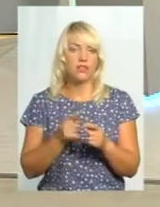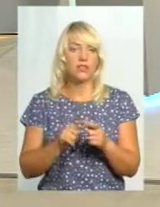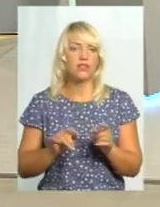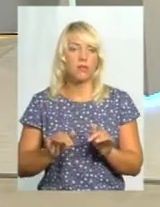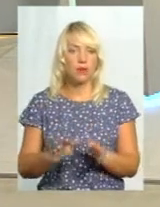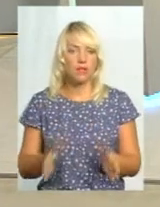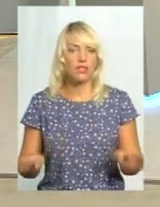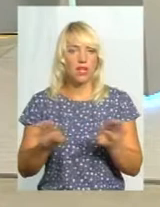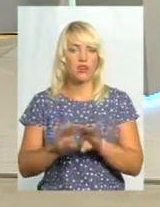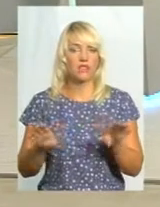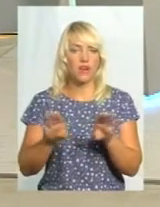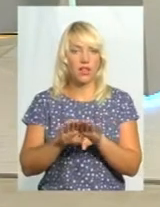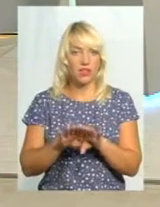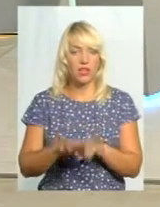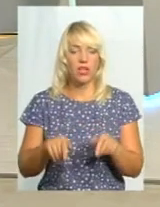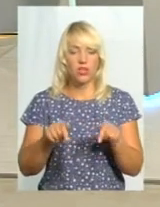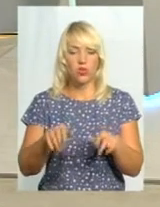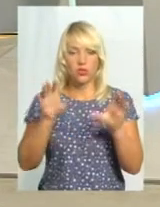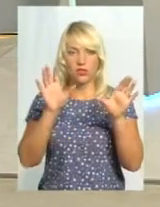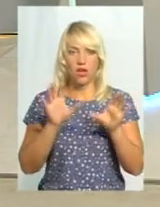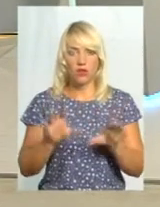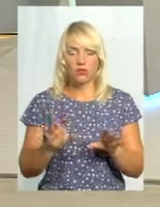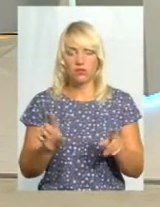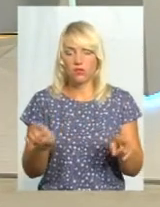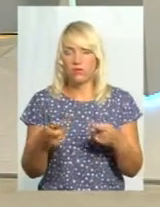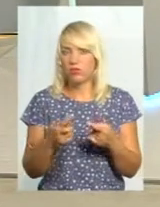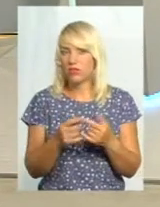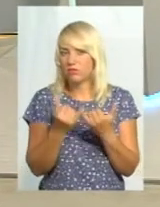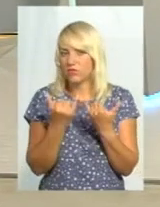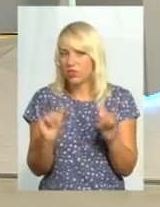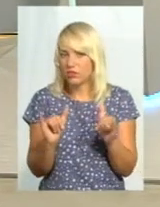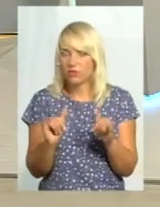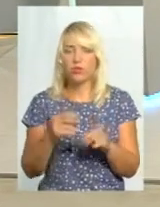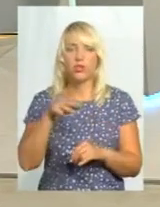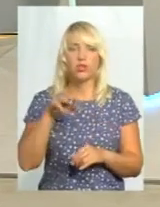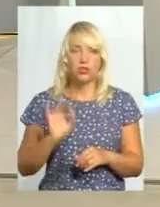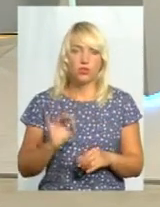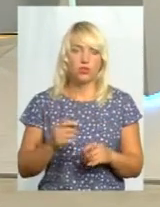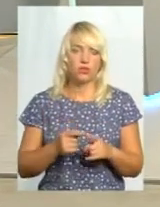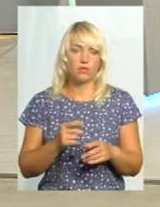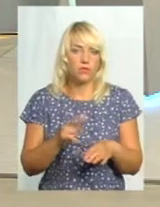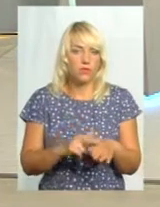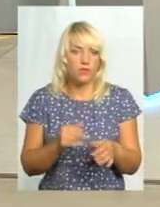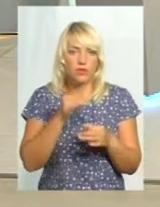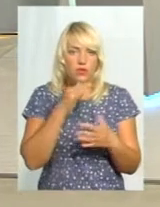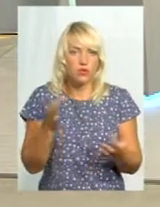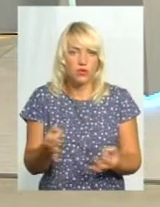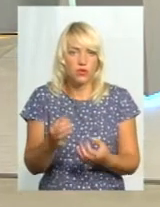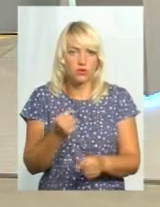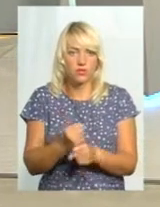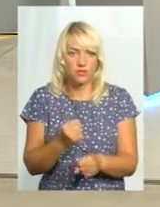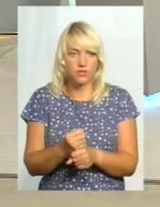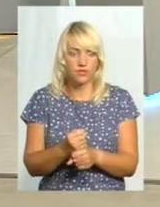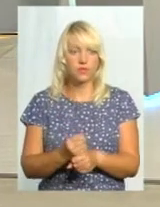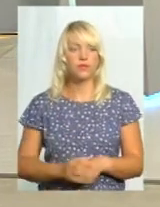створений якось дивно, що в правоохоронців сьогодні зв'язані руки для того, щоб вони зробили це